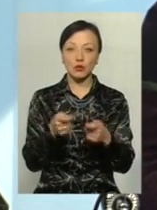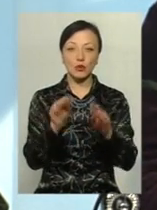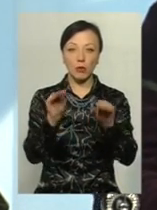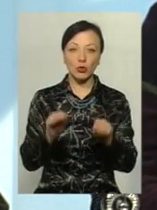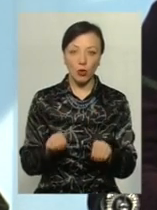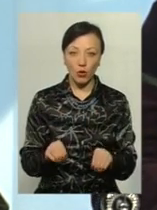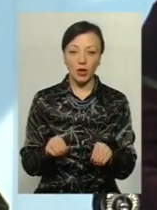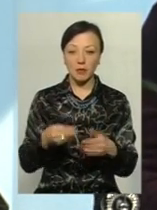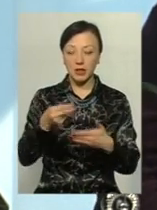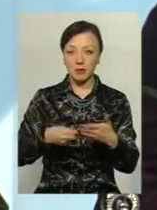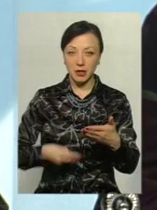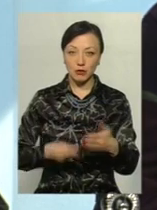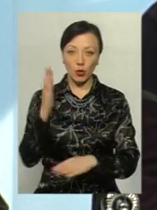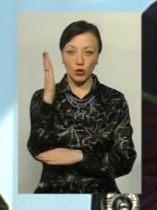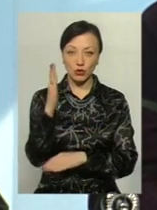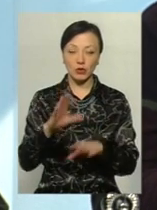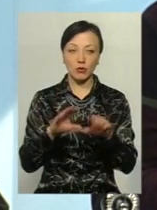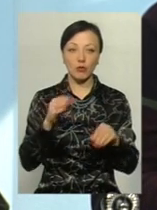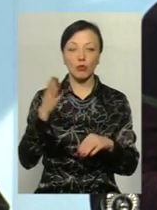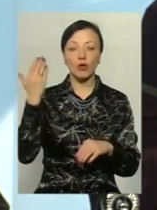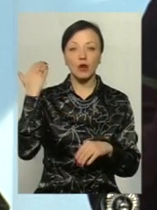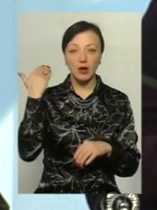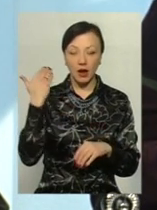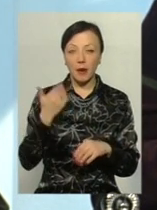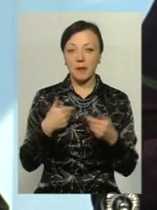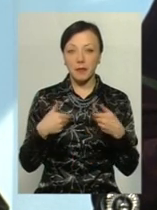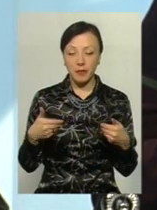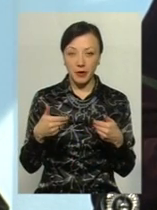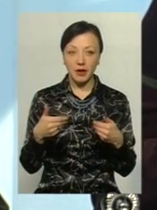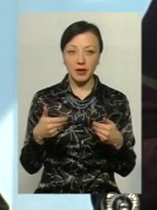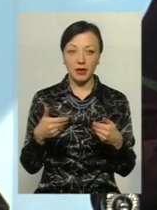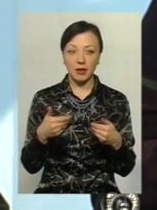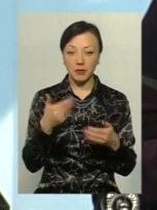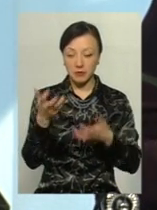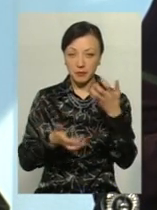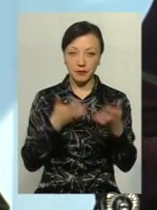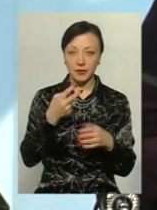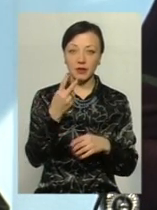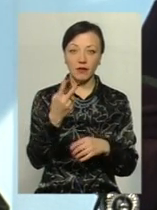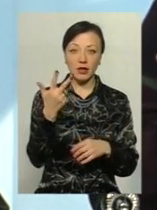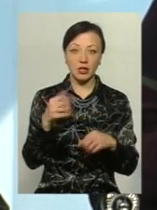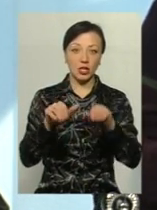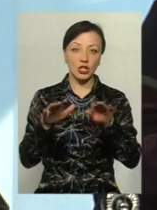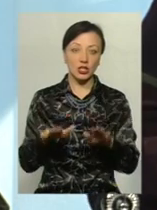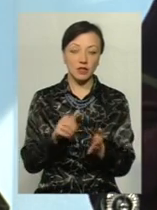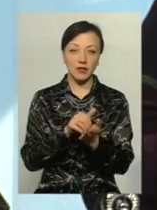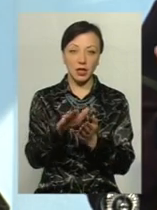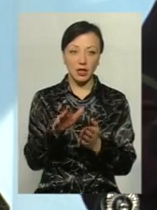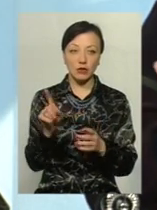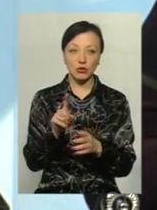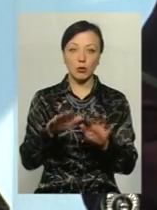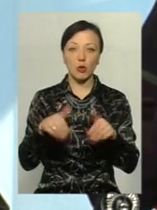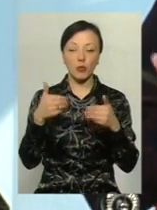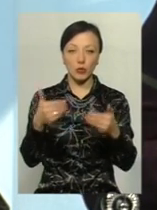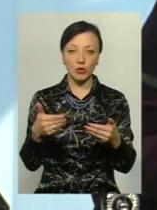ще щось, і вони його підпишуть і проголосують, як от було за попередників. Ми підняли попередник і там буквально, ну, два-три рішення, які вони відхилили, то, що їм